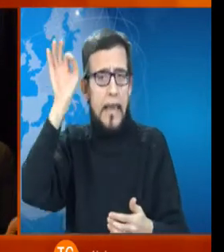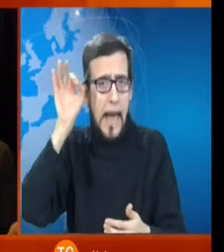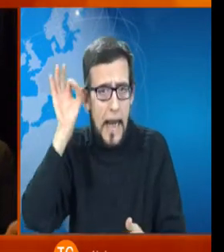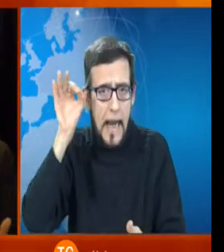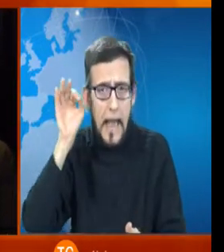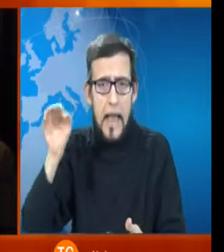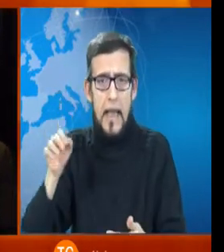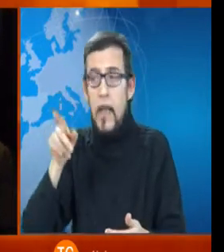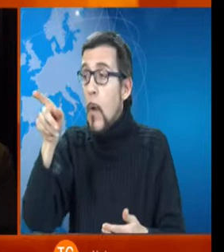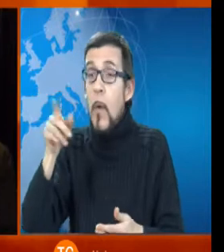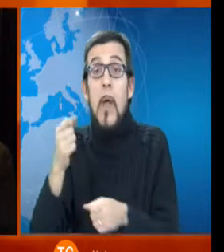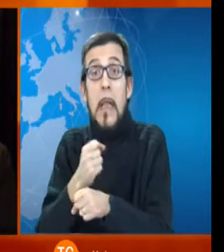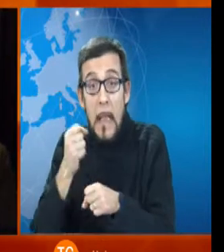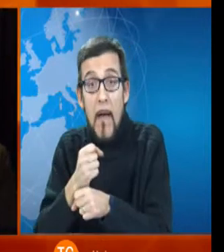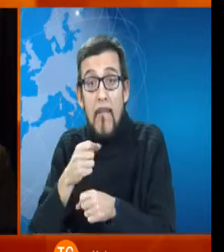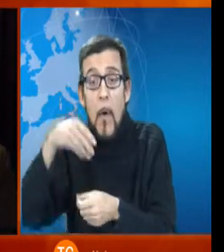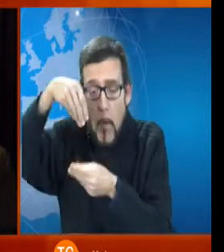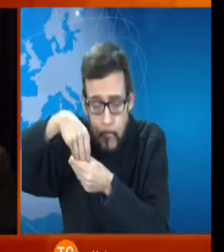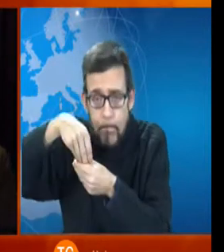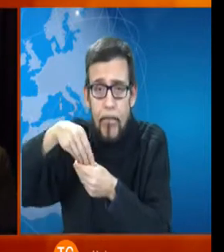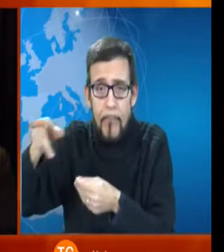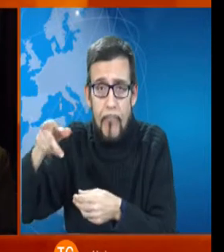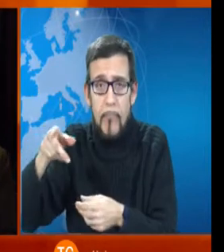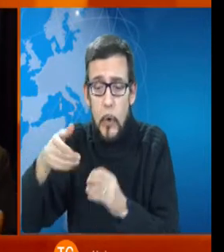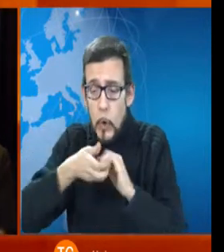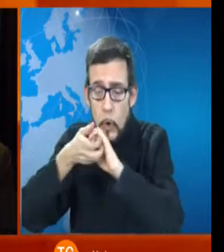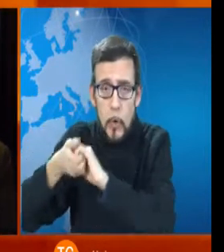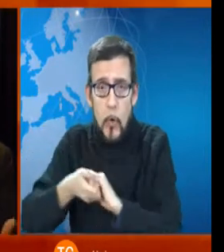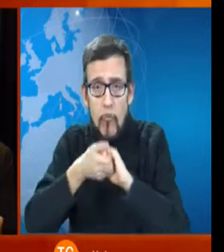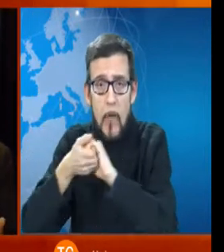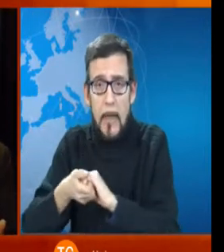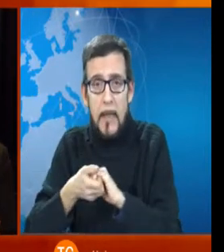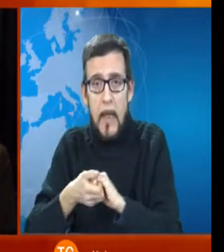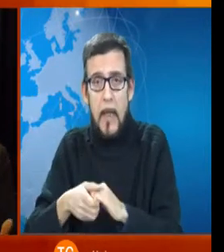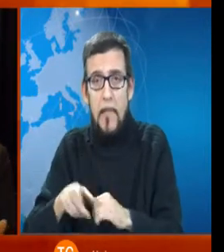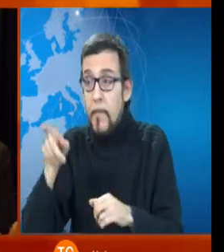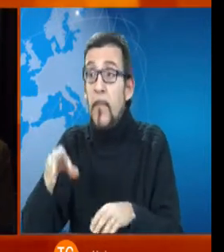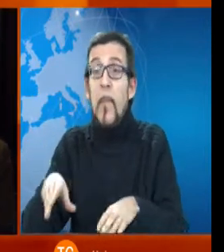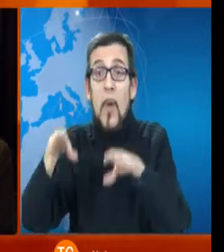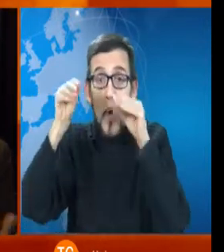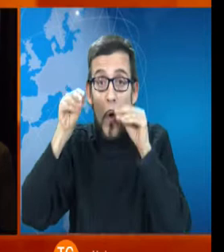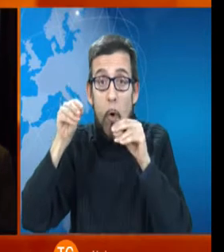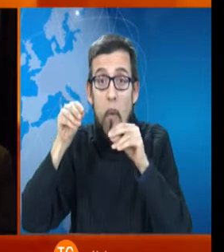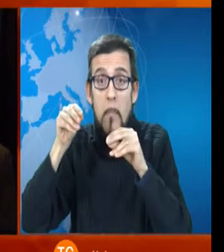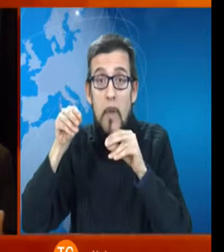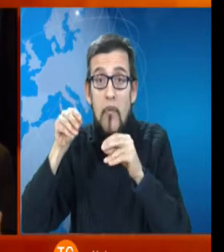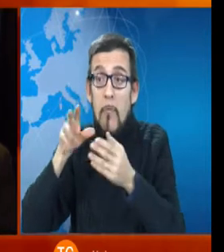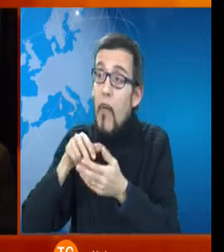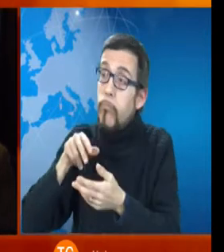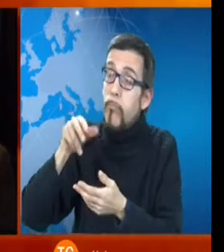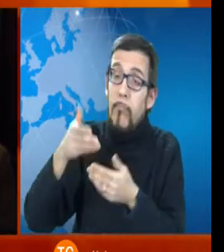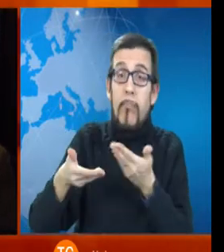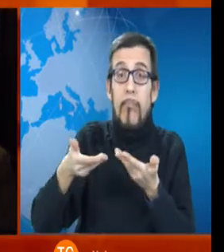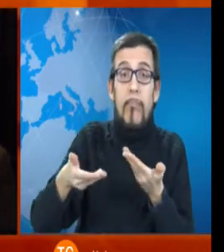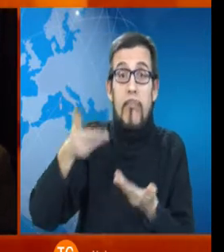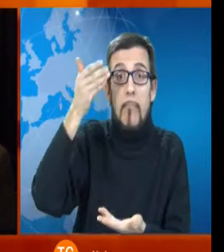trova subito occupazione in questa società inglese e lì inizia la sua scalata alla società perché